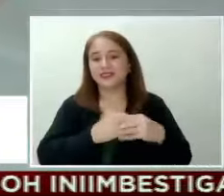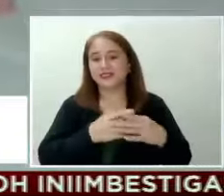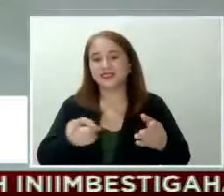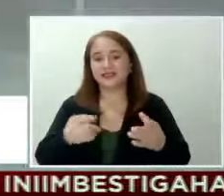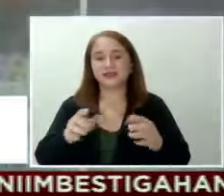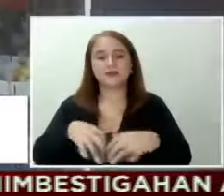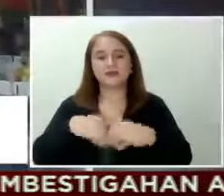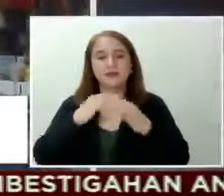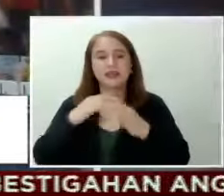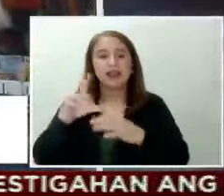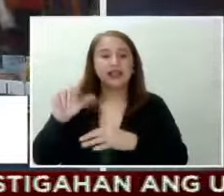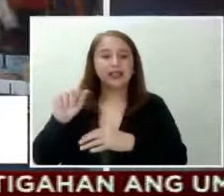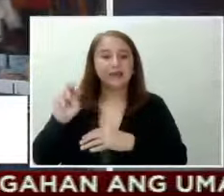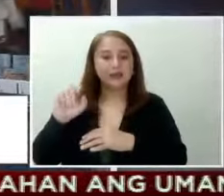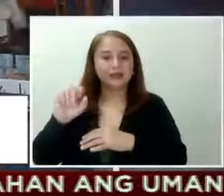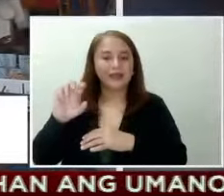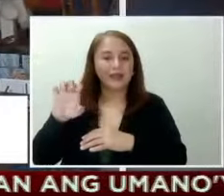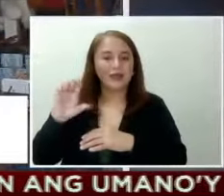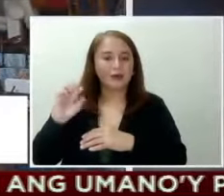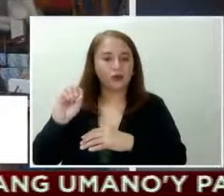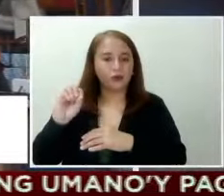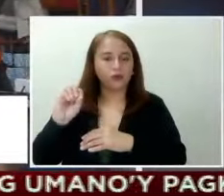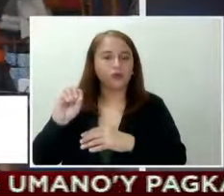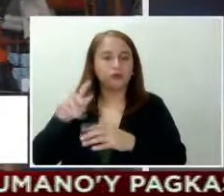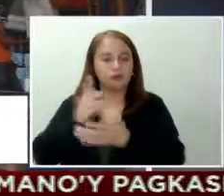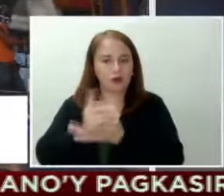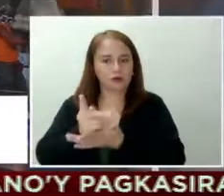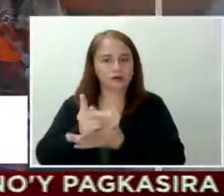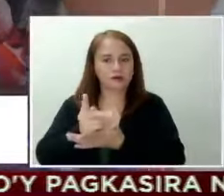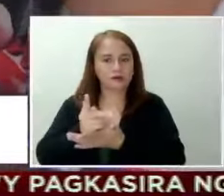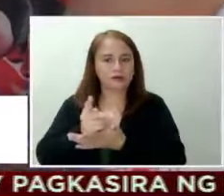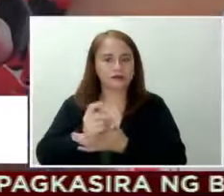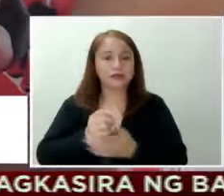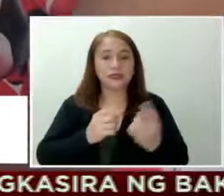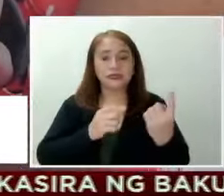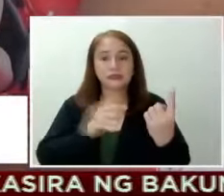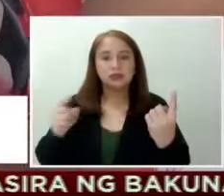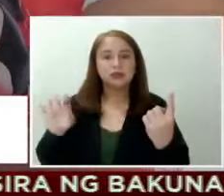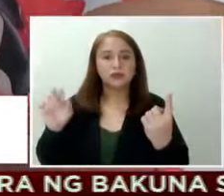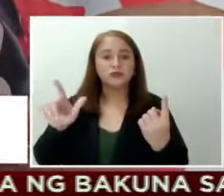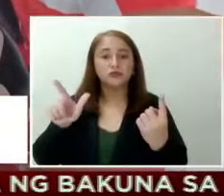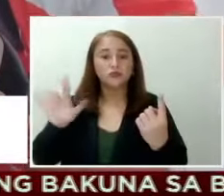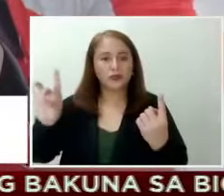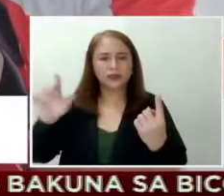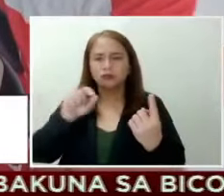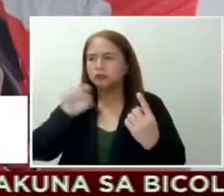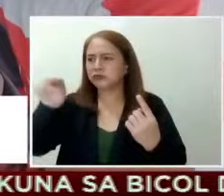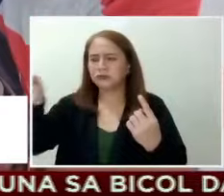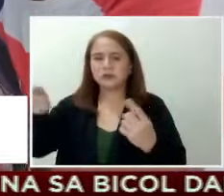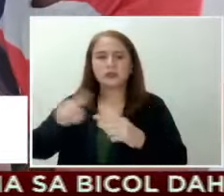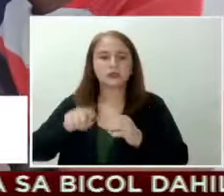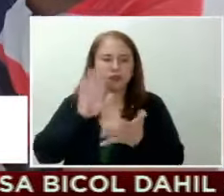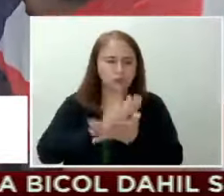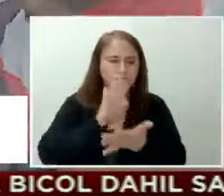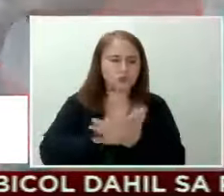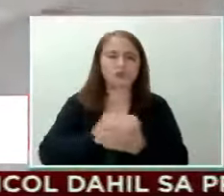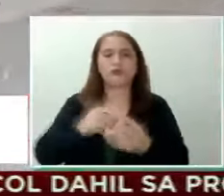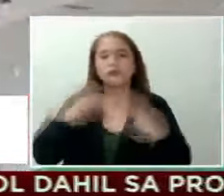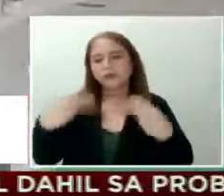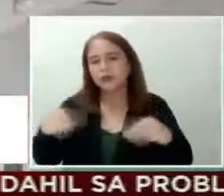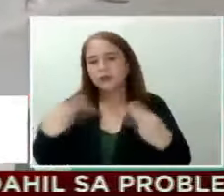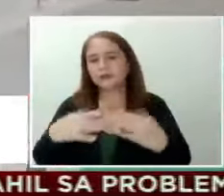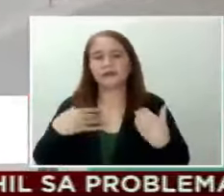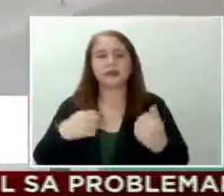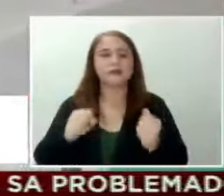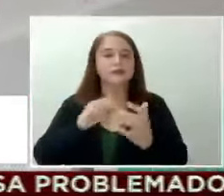sa lame sa Eco Park. Isa lamang ito sa 28 pasilidad na ipinwesto sa mga paaralan, palengke, health center